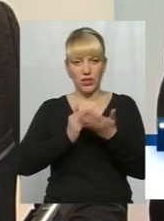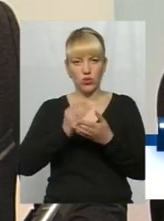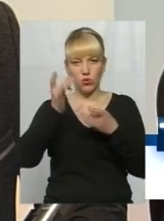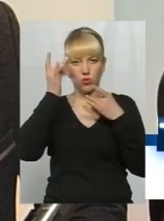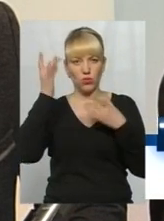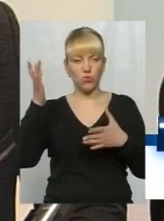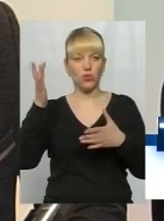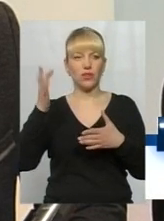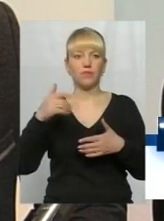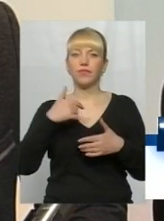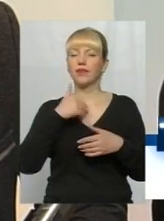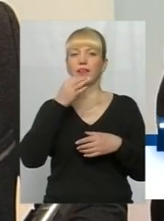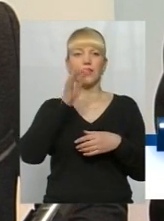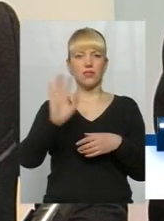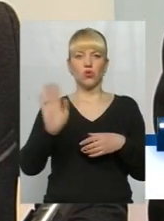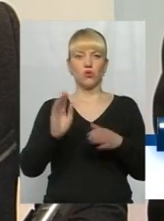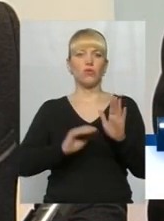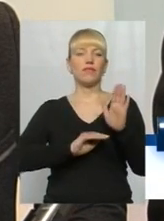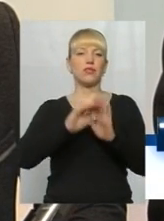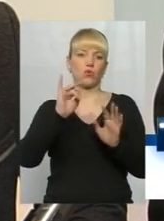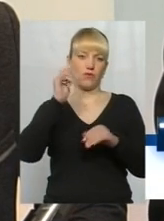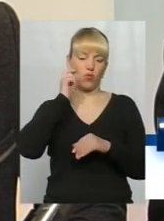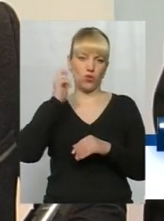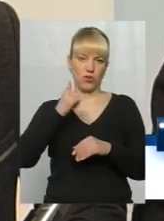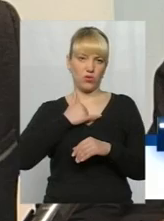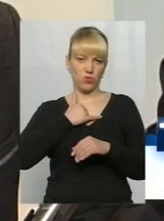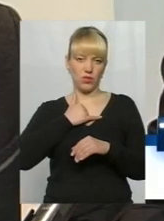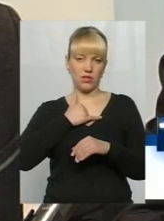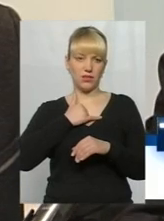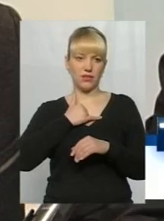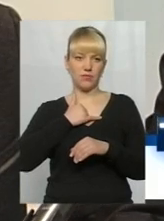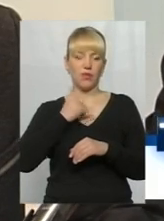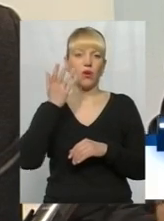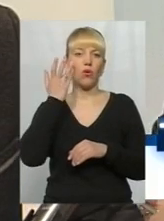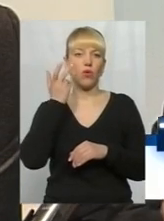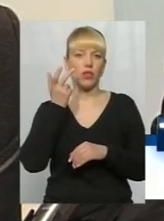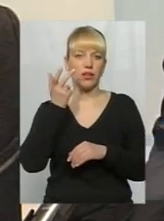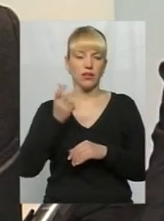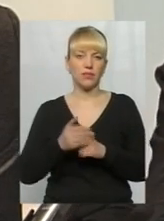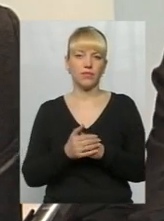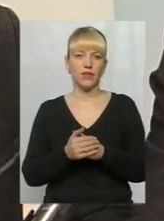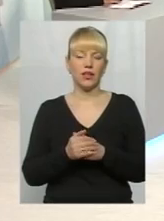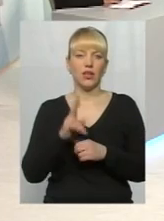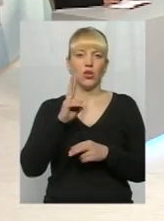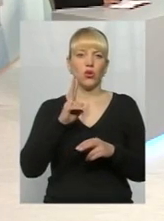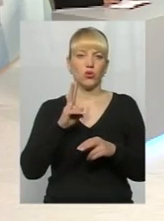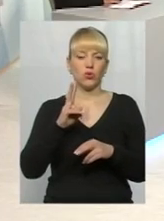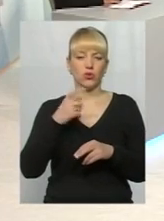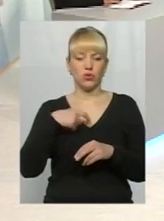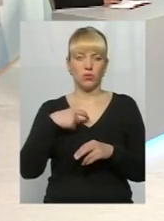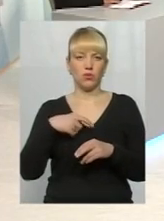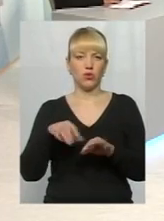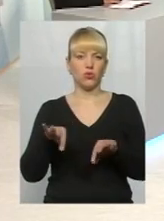я не скажу, що він високий в Україні в нас, коли дехто дозволяє собі